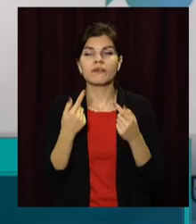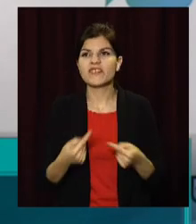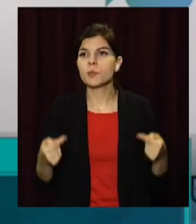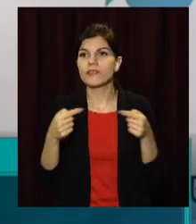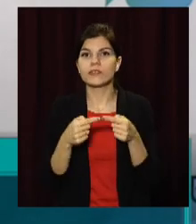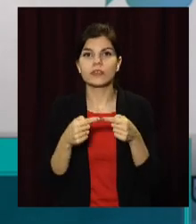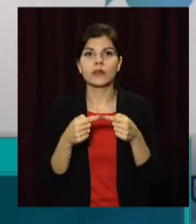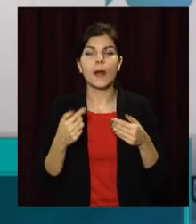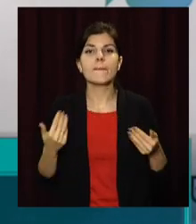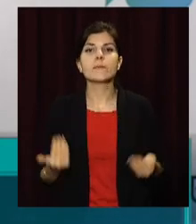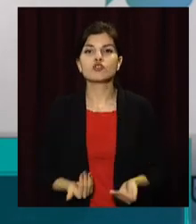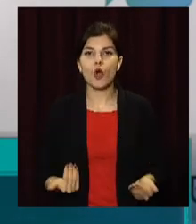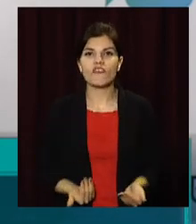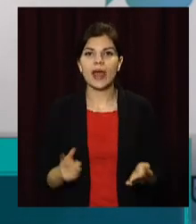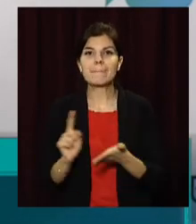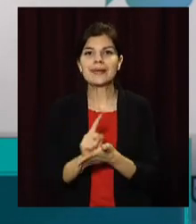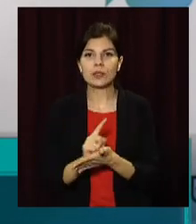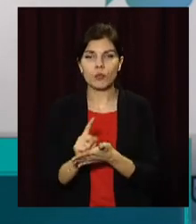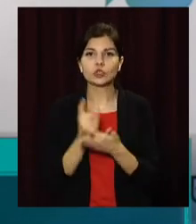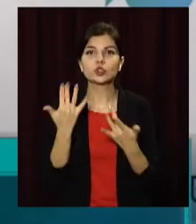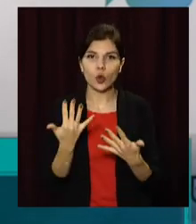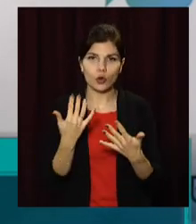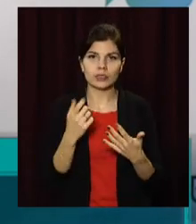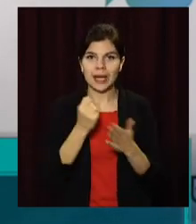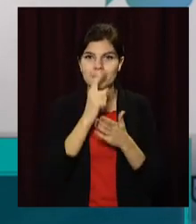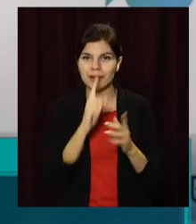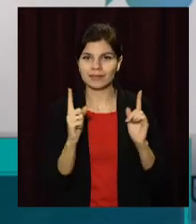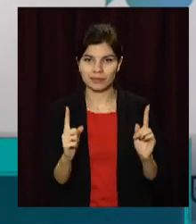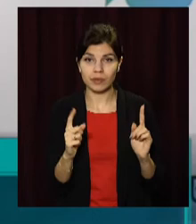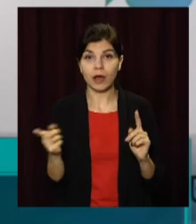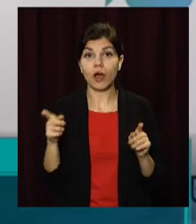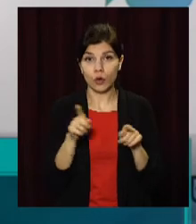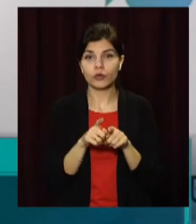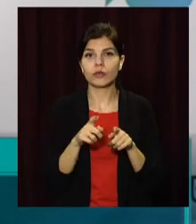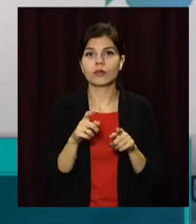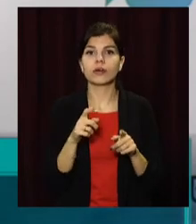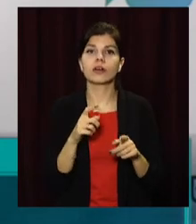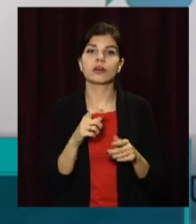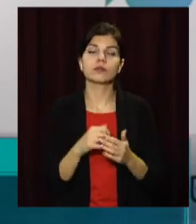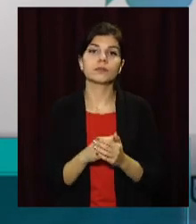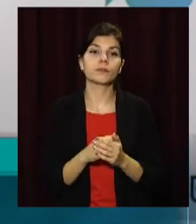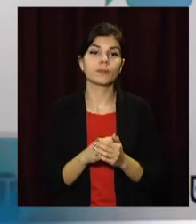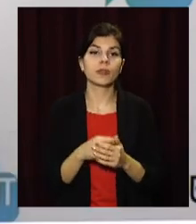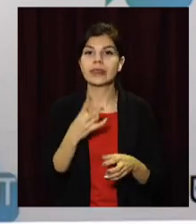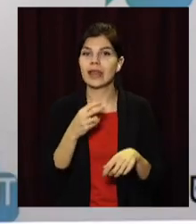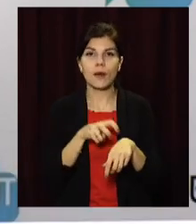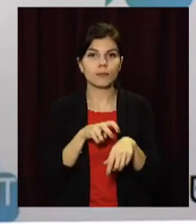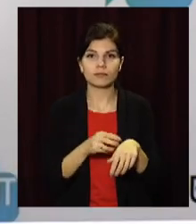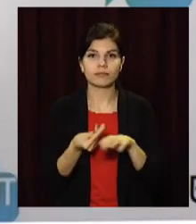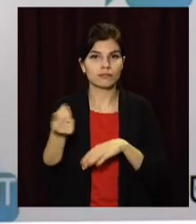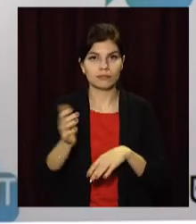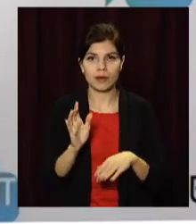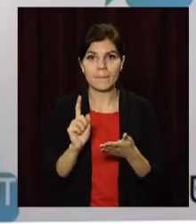прожитковий мінімум і відповідно до нього встановлюється і неоподаткований мінімум. Неоподаткований мінімум